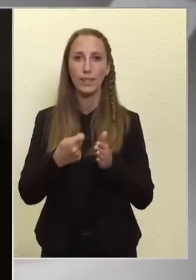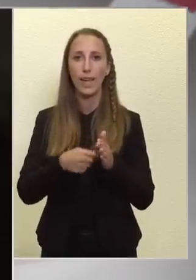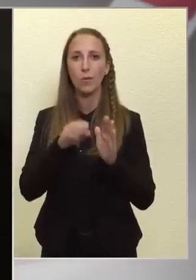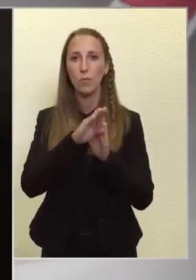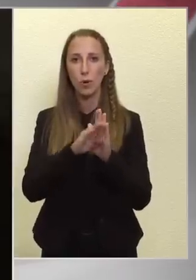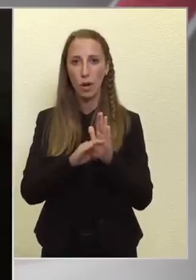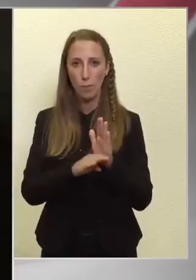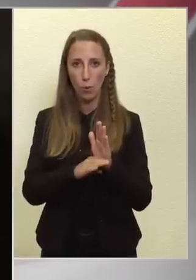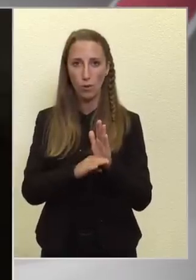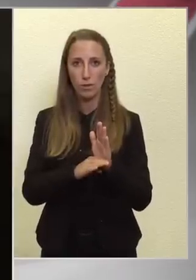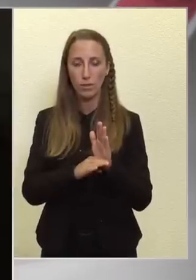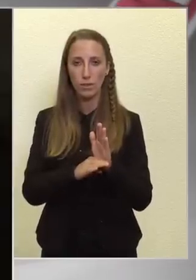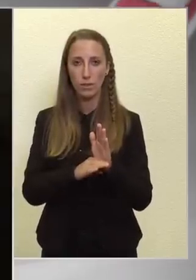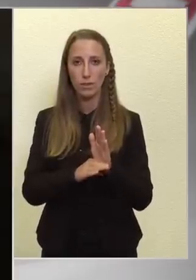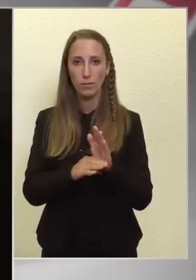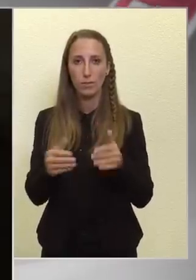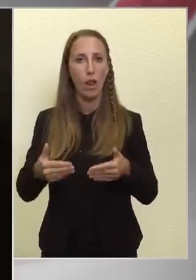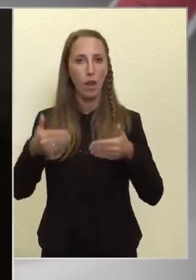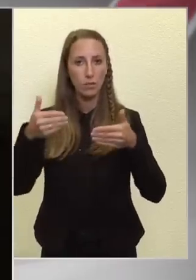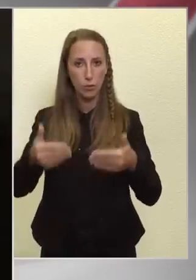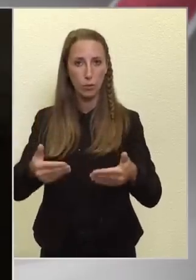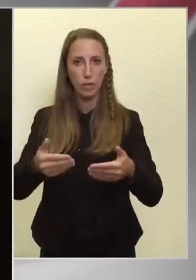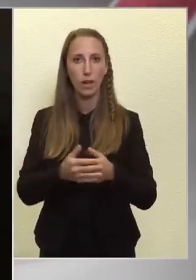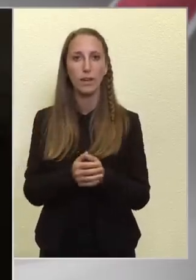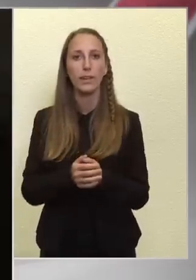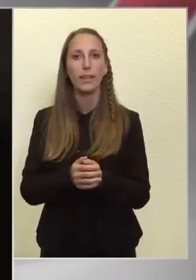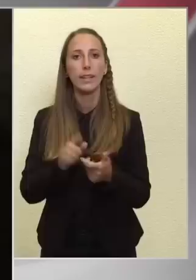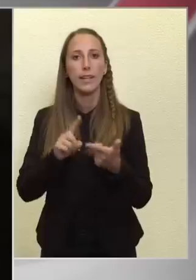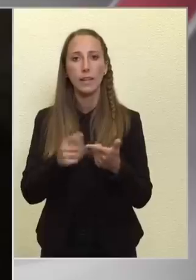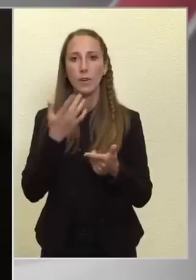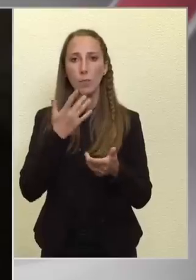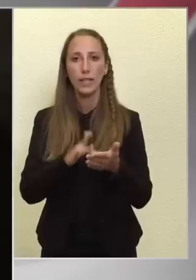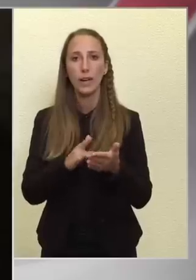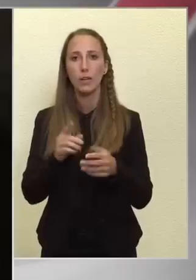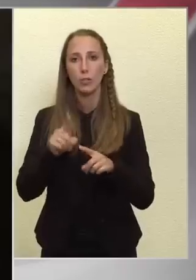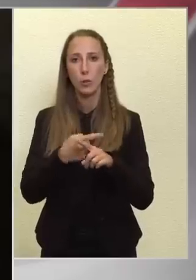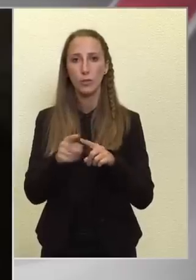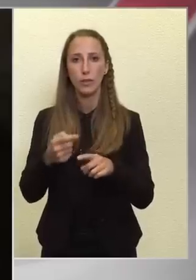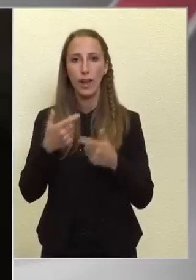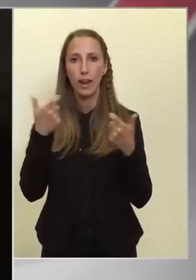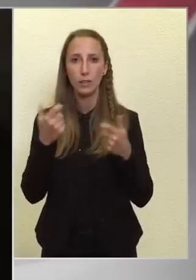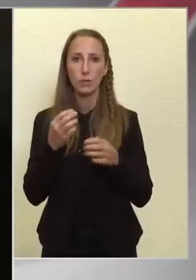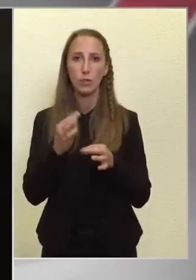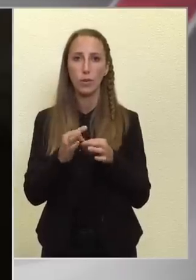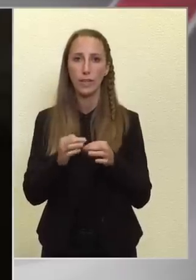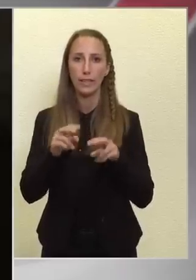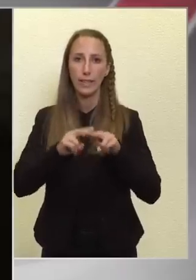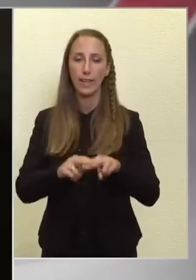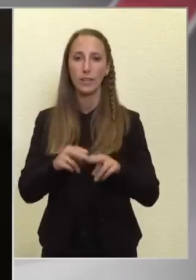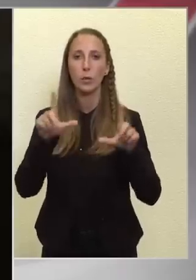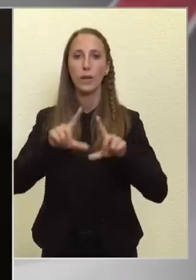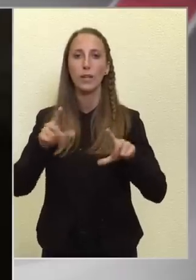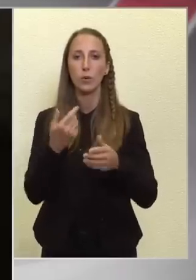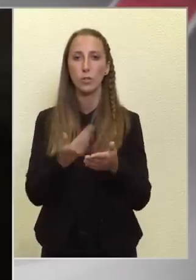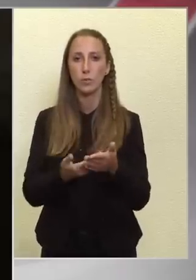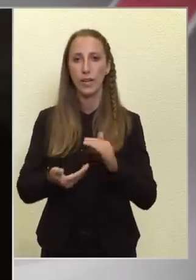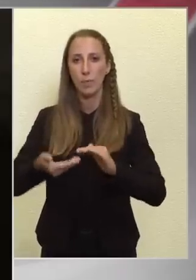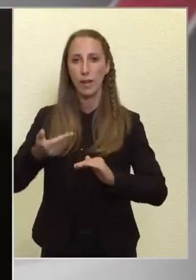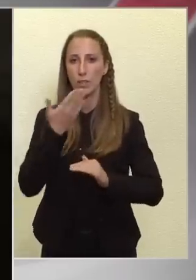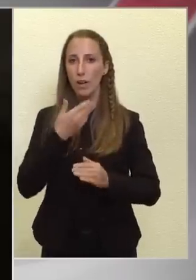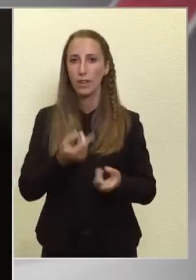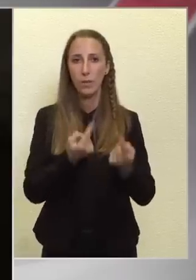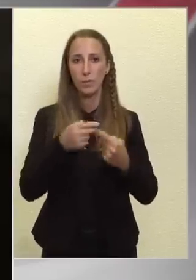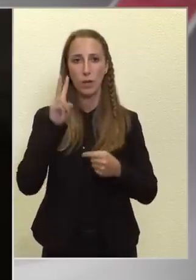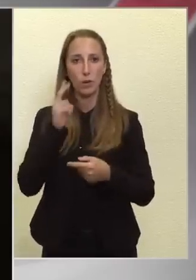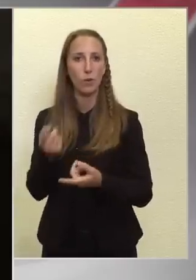programok halasztódnak, illetve például a többször elhangzott konkrét ígéret, ugye a pedagógus béremelés, ha nem ebből,